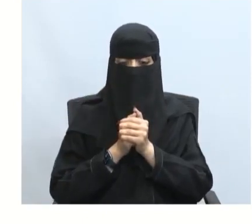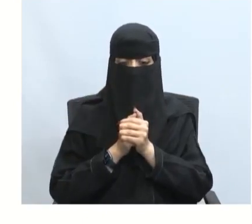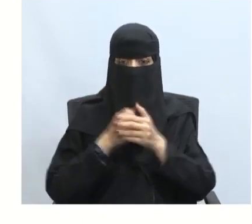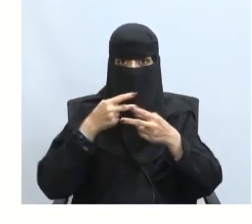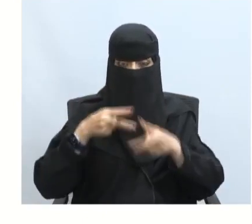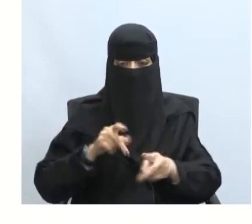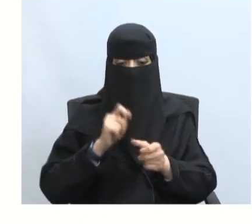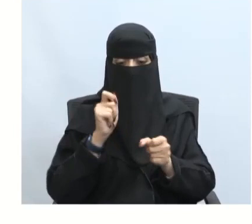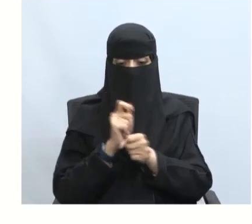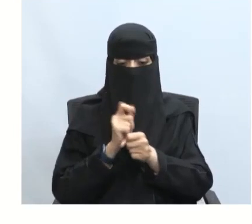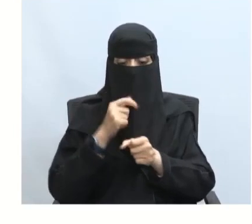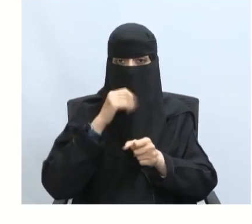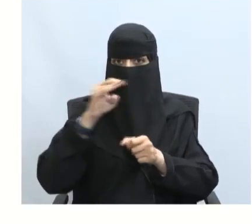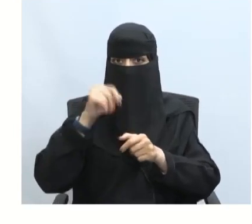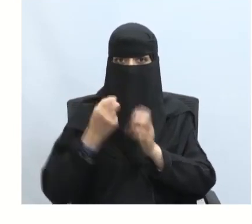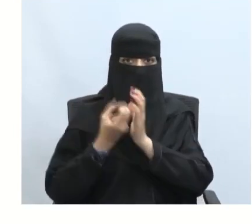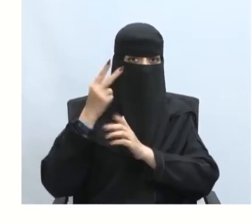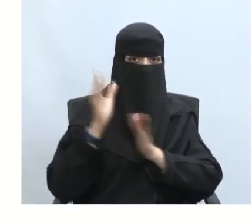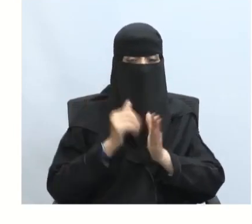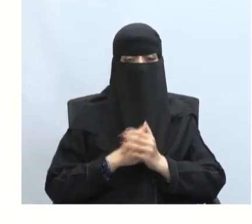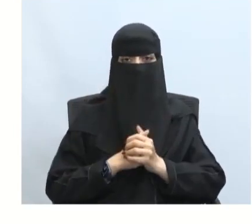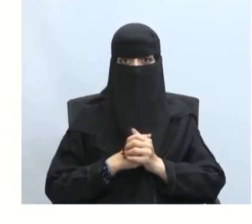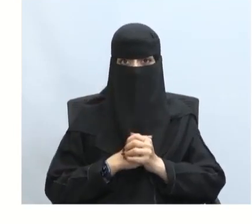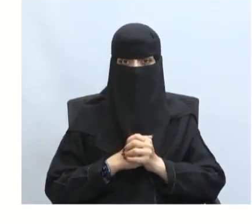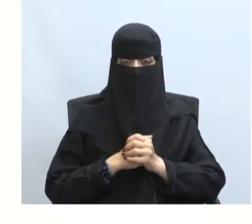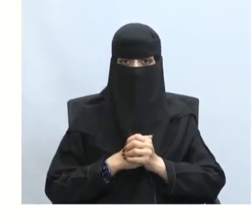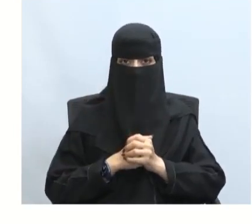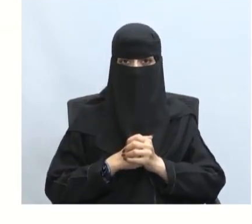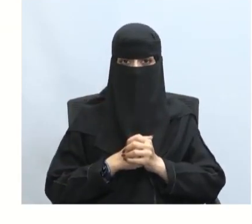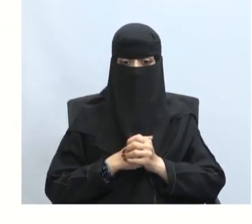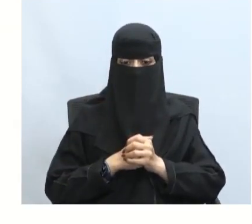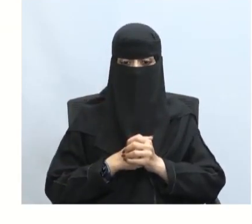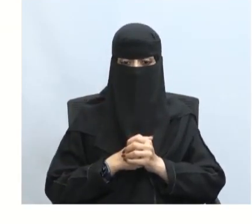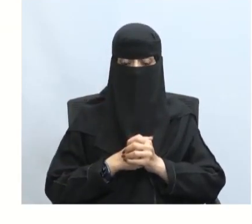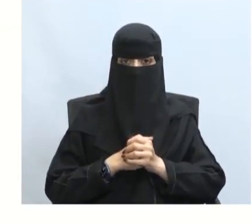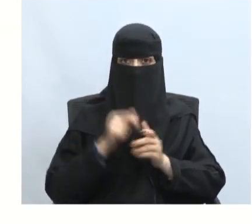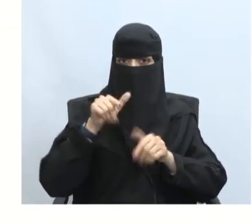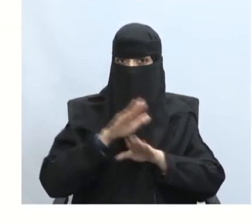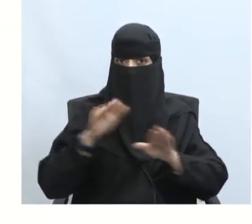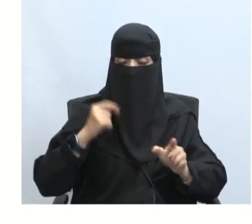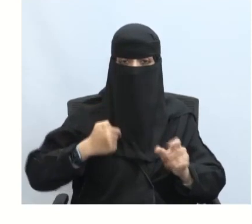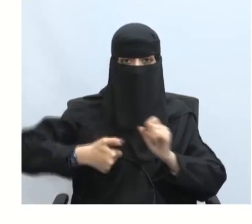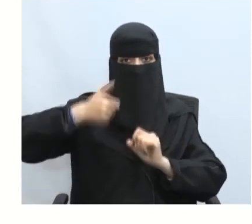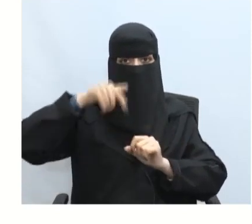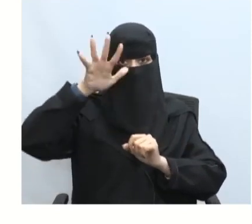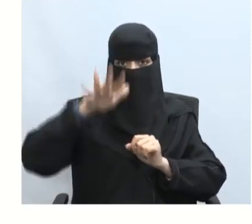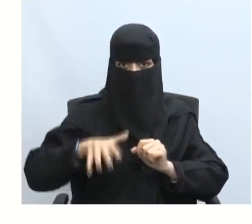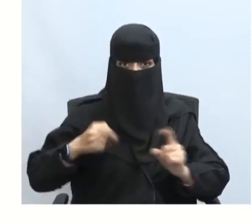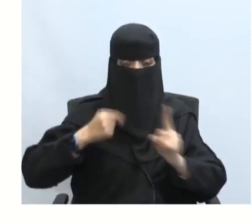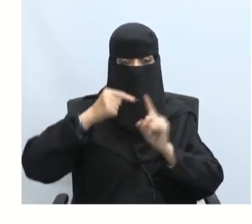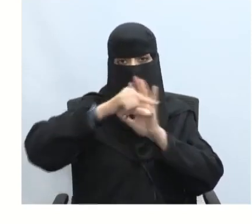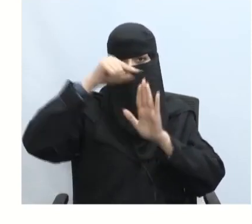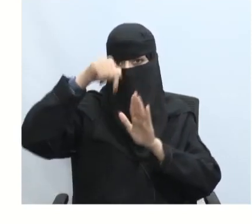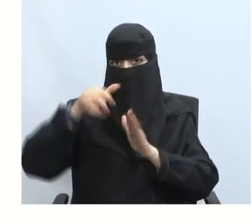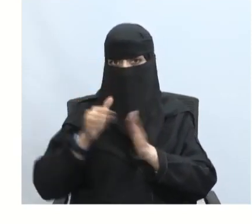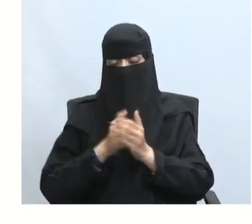البدء بتنفيذ الحلول المقترحة وبذلك حققنا جميع أهداف درسنا